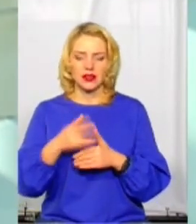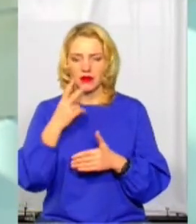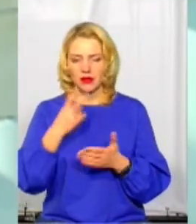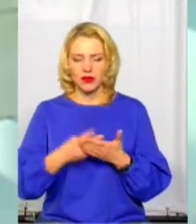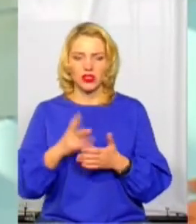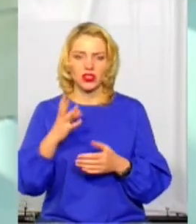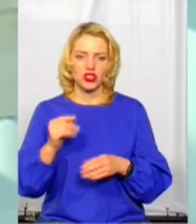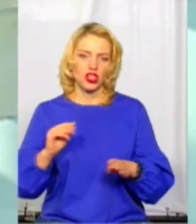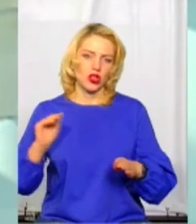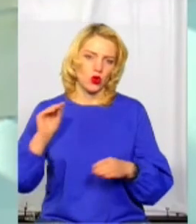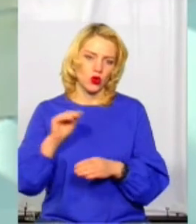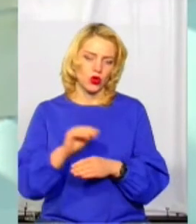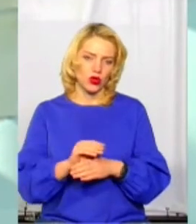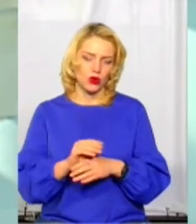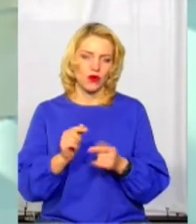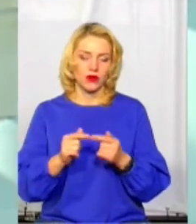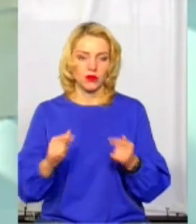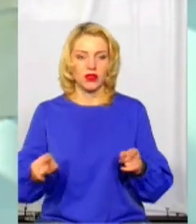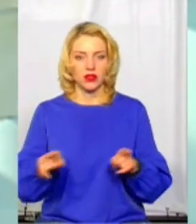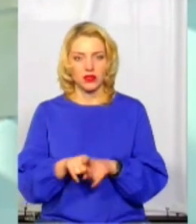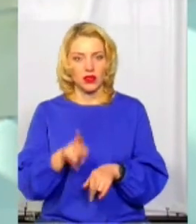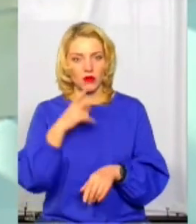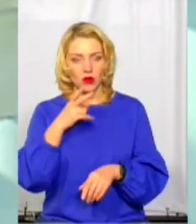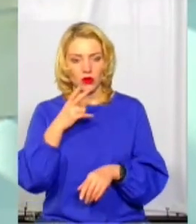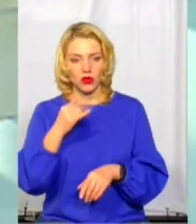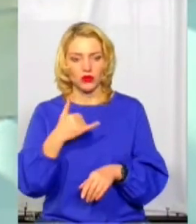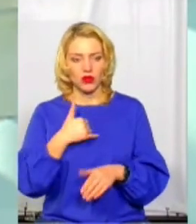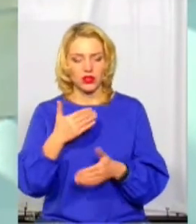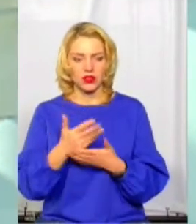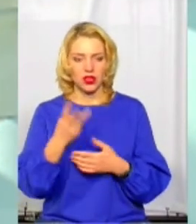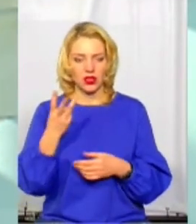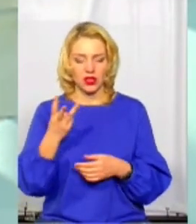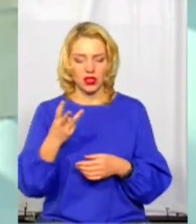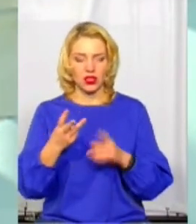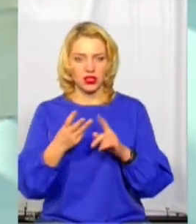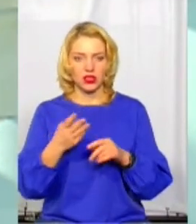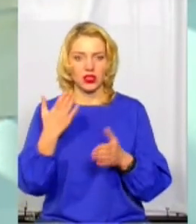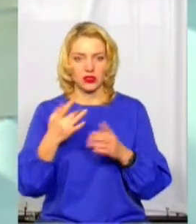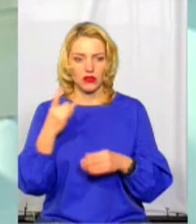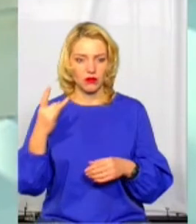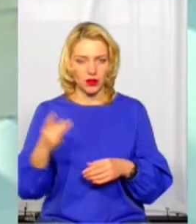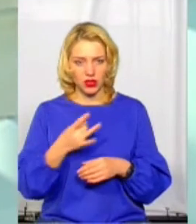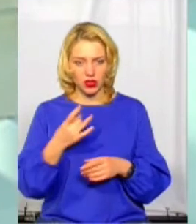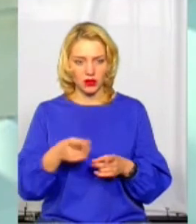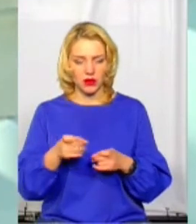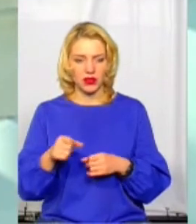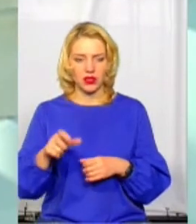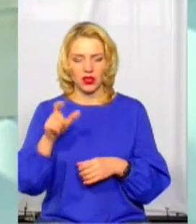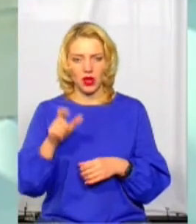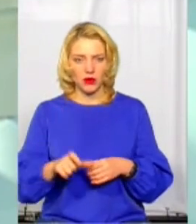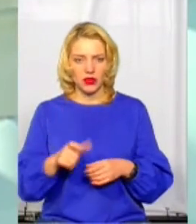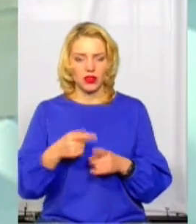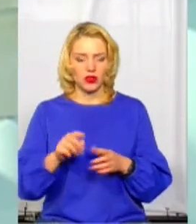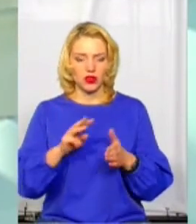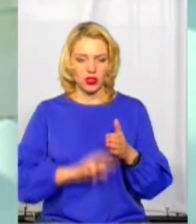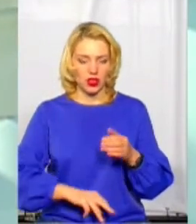штраф, а ще й додаткові міри. Так само куріння. У нас є там три частини, за першу, за другу. Якщо в перший раз притягається громадянин, то